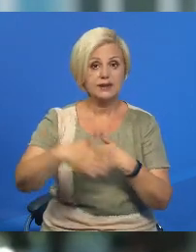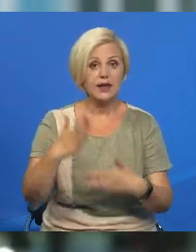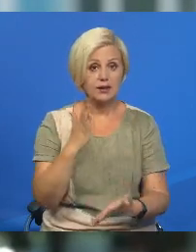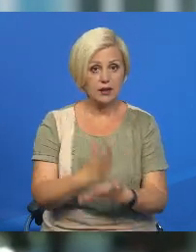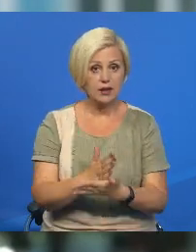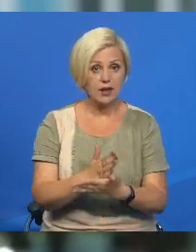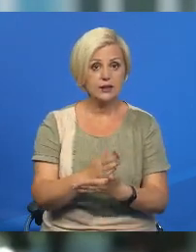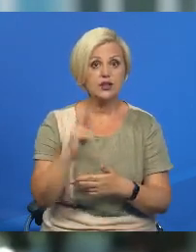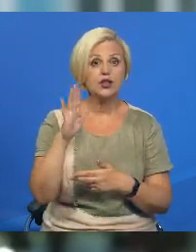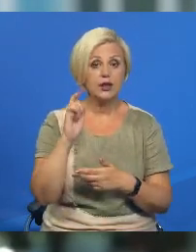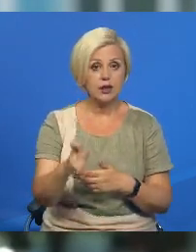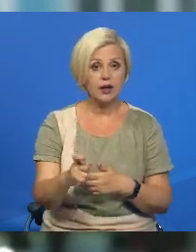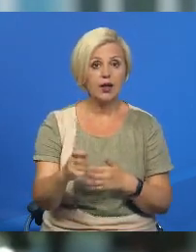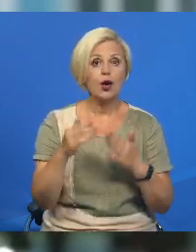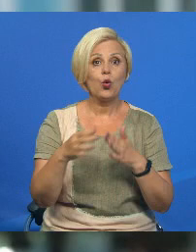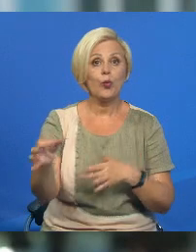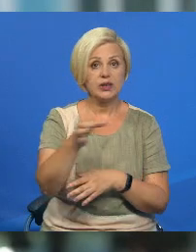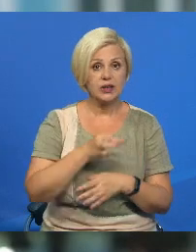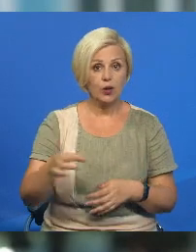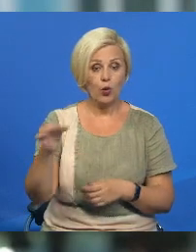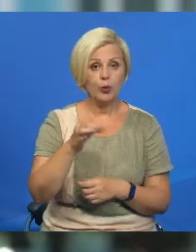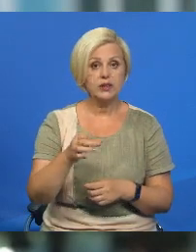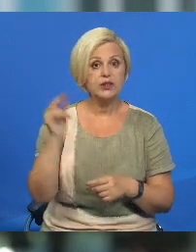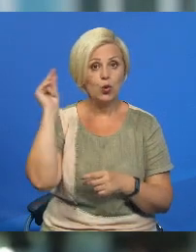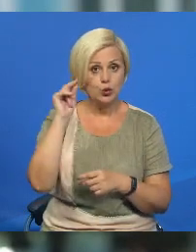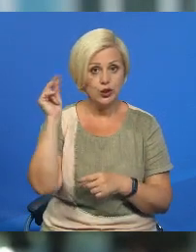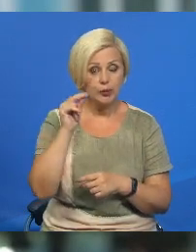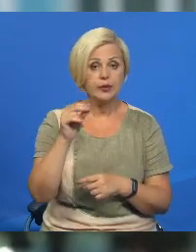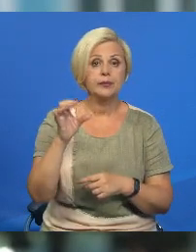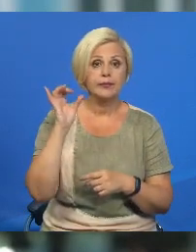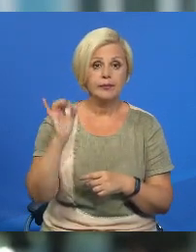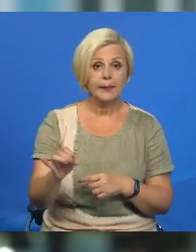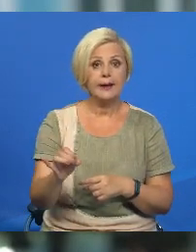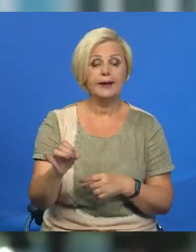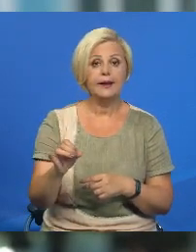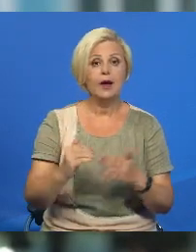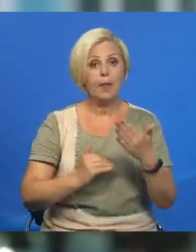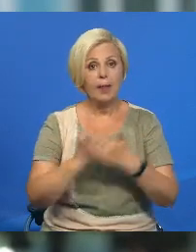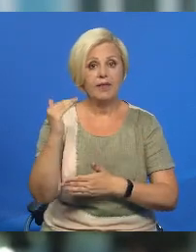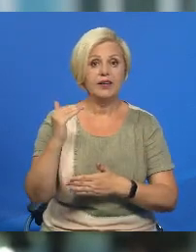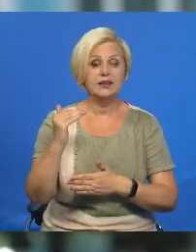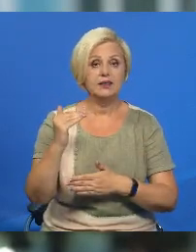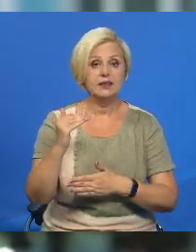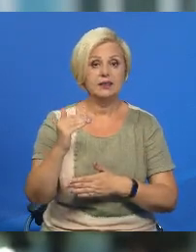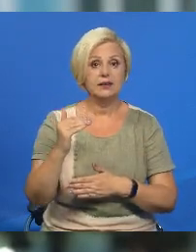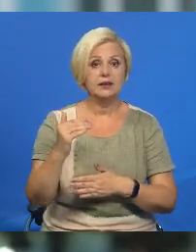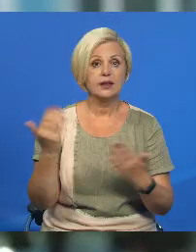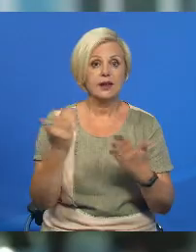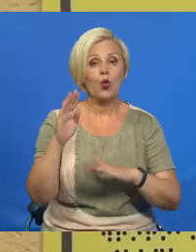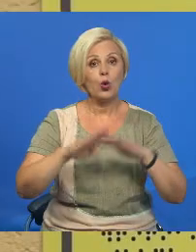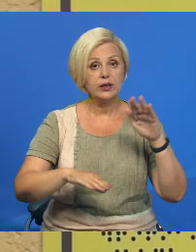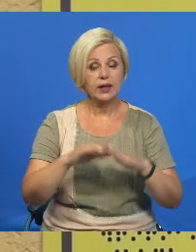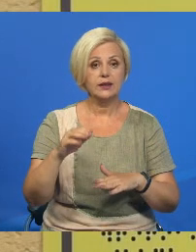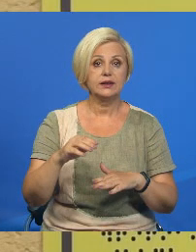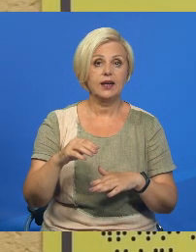ЖКХ в Гомельской области, учебные. И повысить им какой-то разряд,